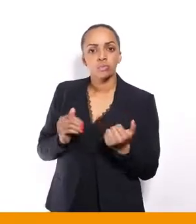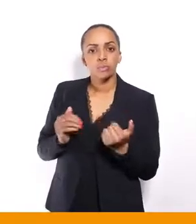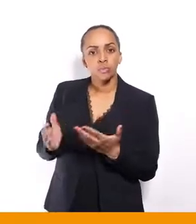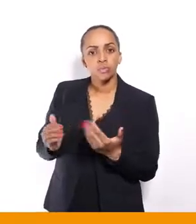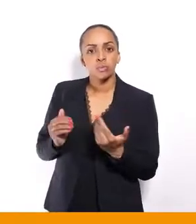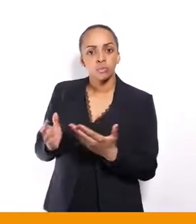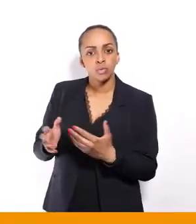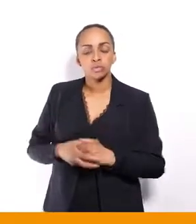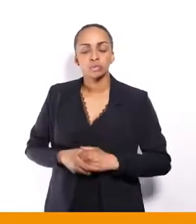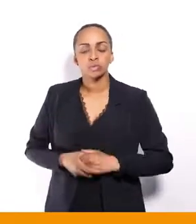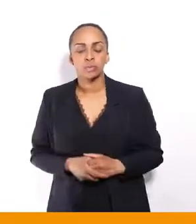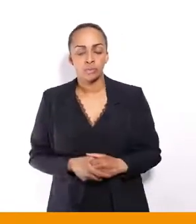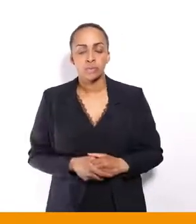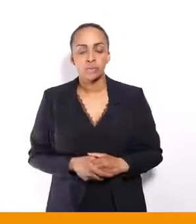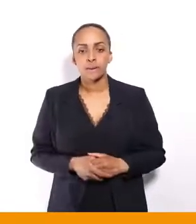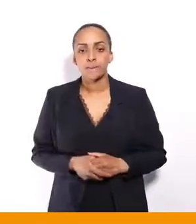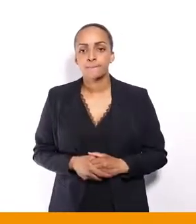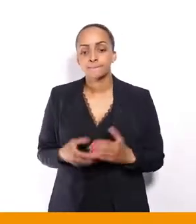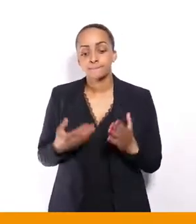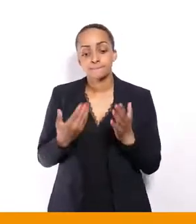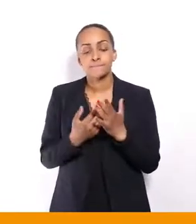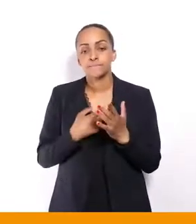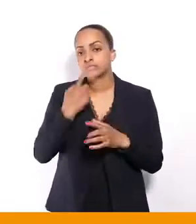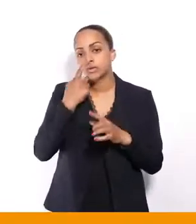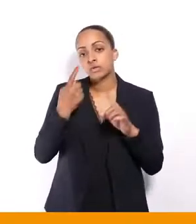point qui me paraît élémentaire.